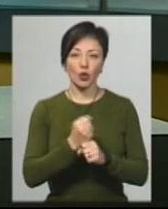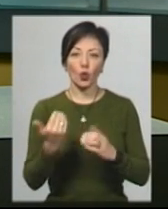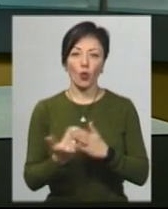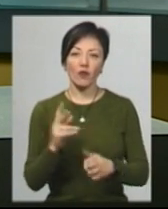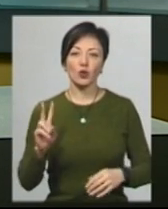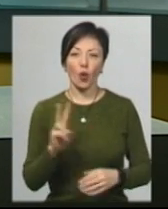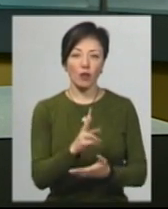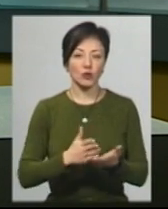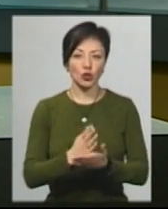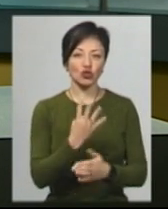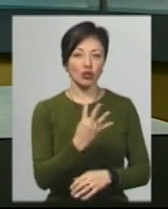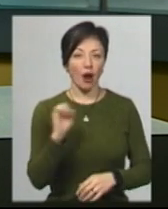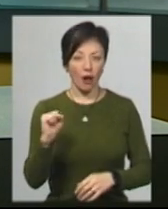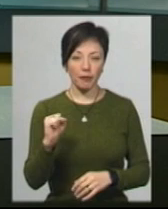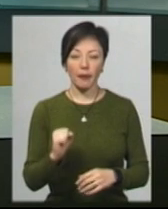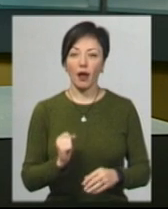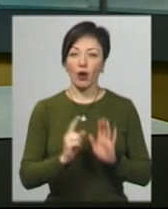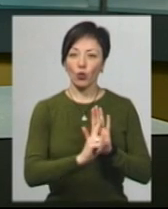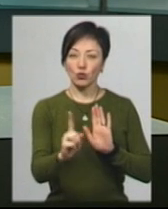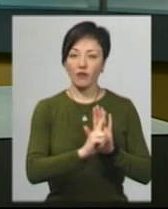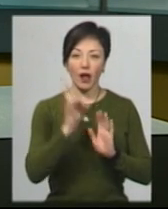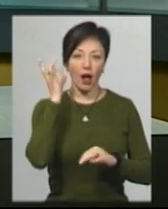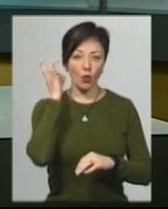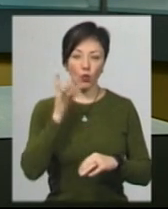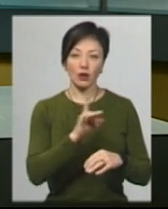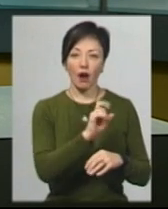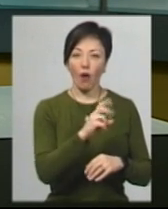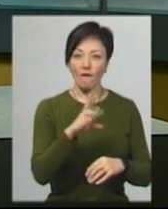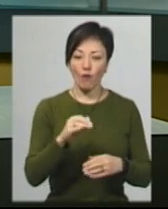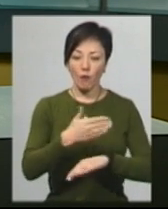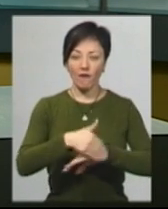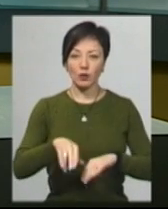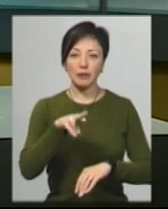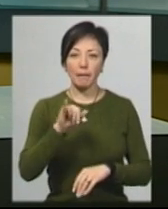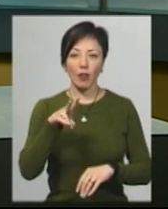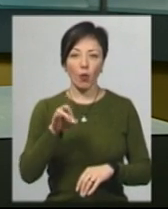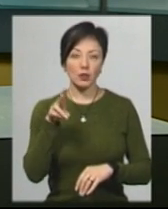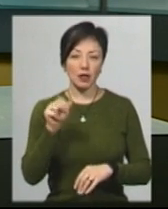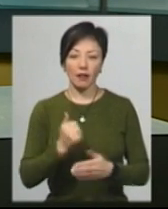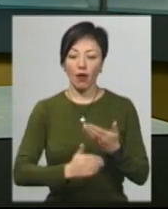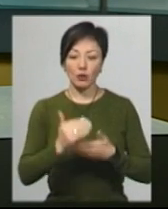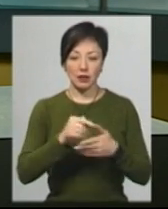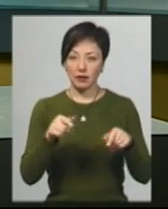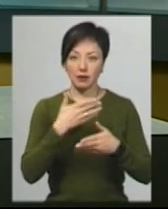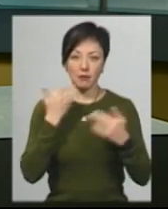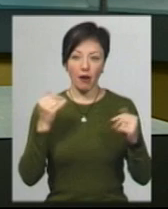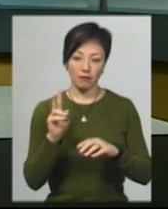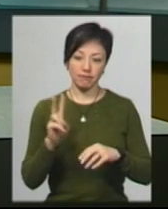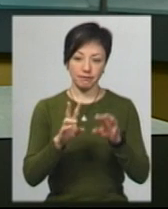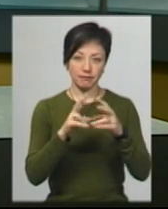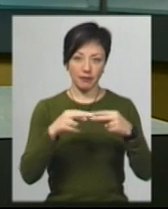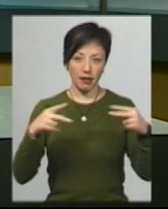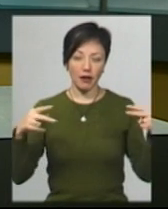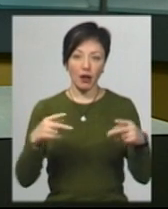тролейбусний маршрут 4А. Він курсуватиме від Катіону в Ракове по вулиці Пілоцькій. На останній немає контактної мережі для